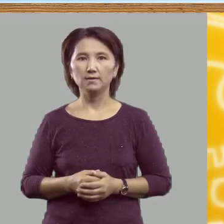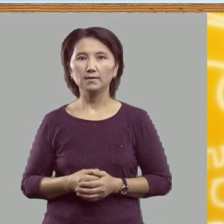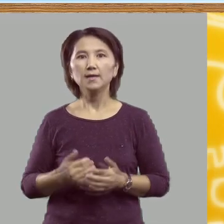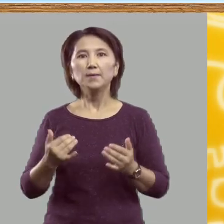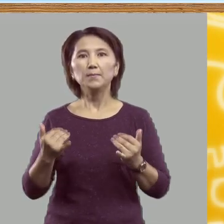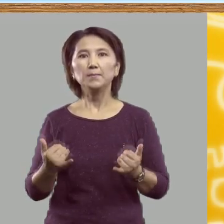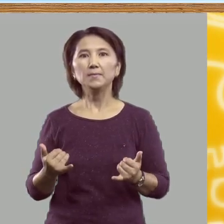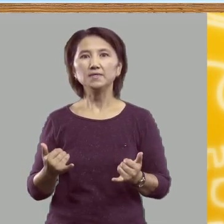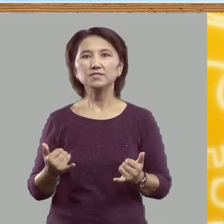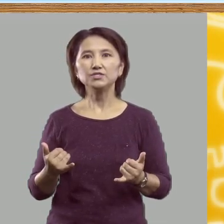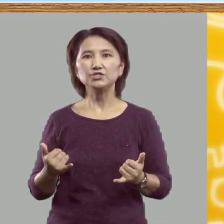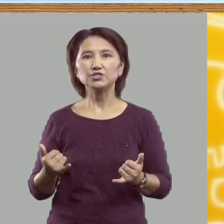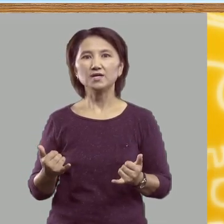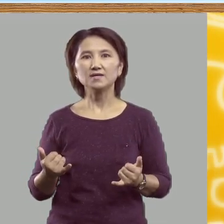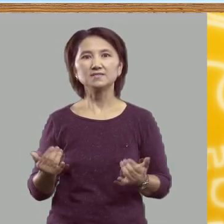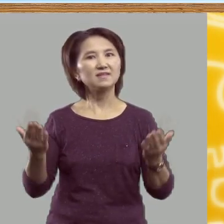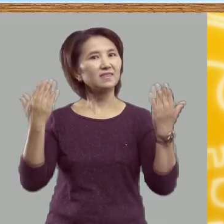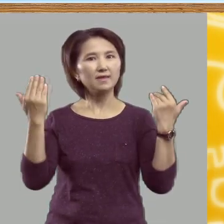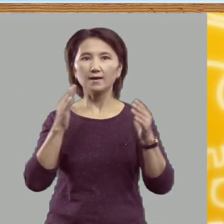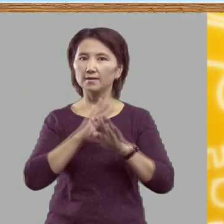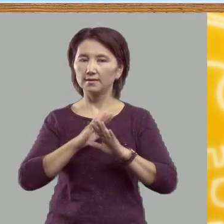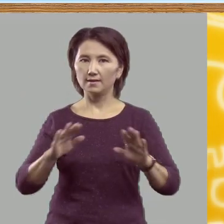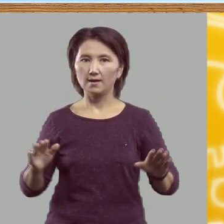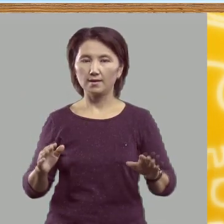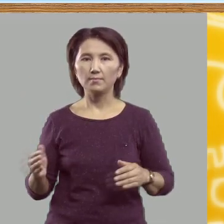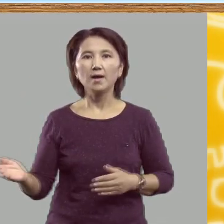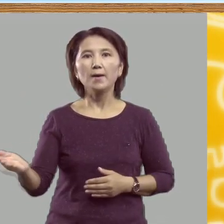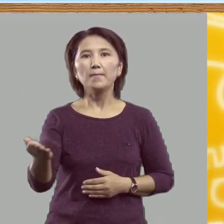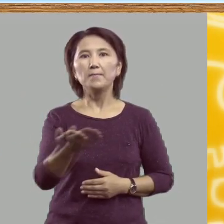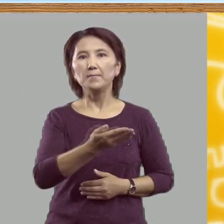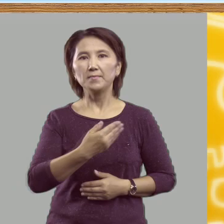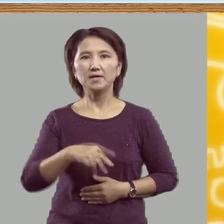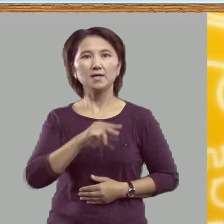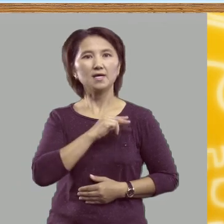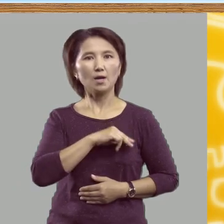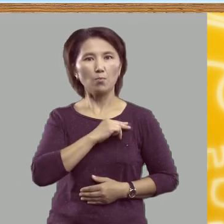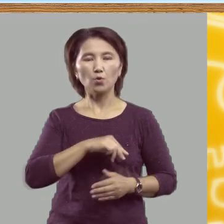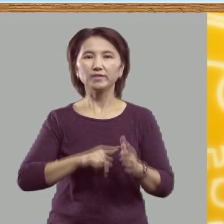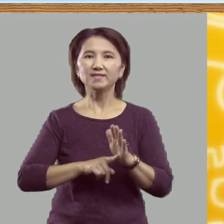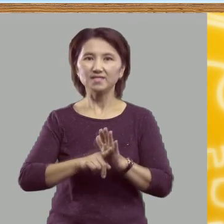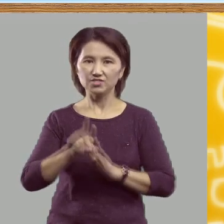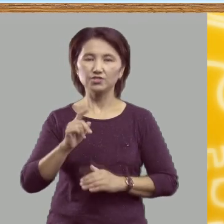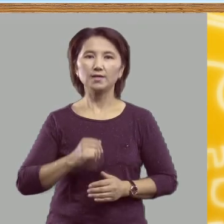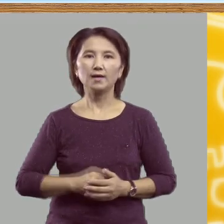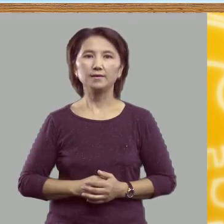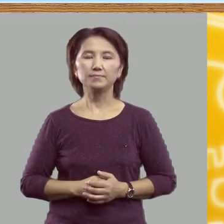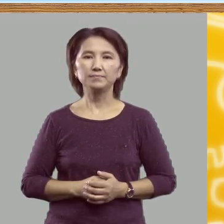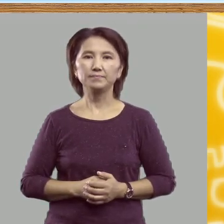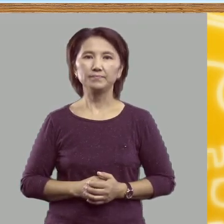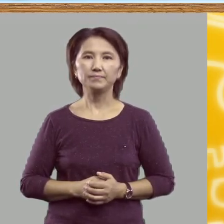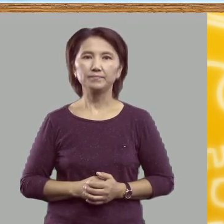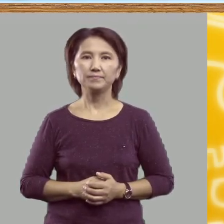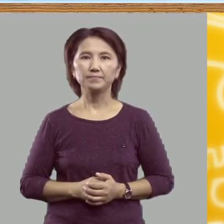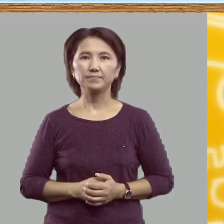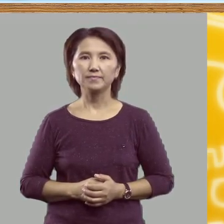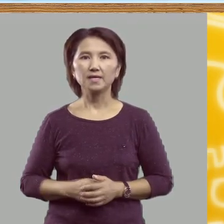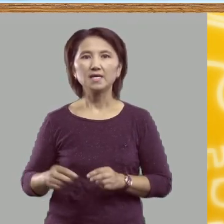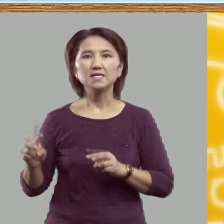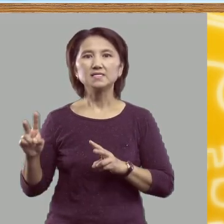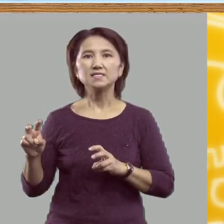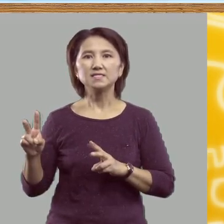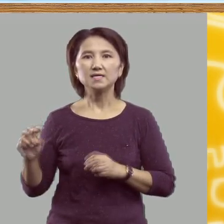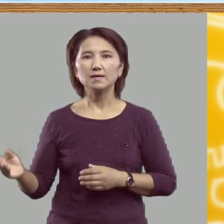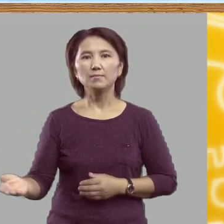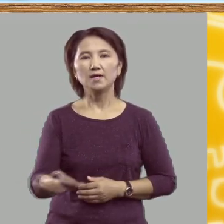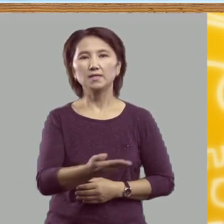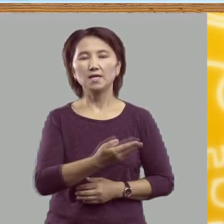сейчас не отдыхаем, мы работать начинаем. Тема